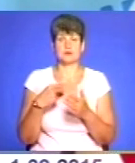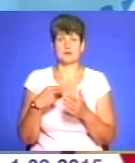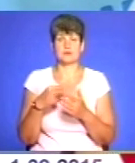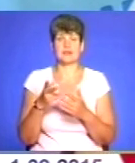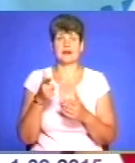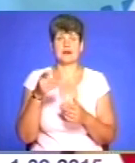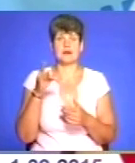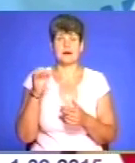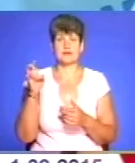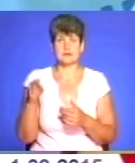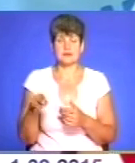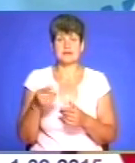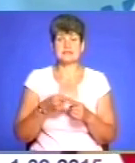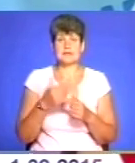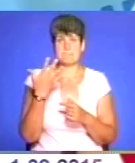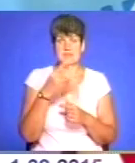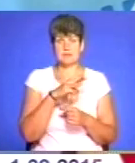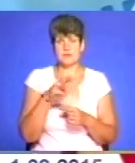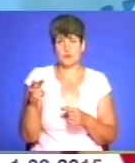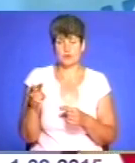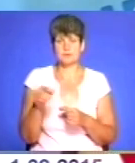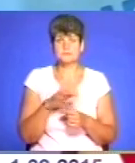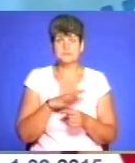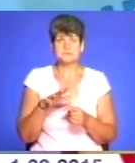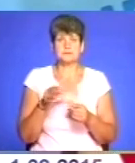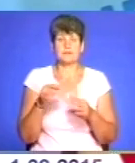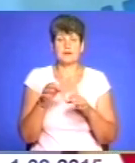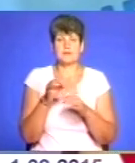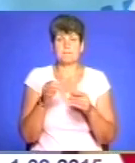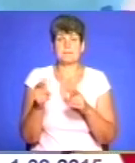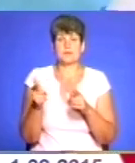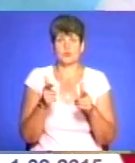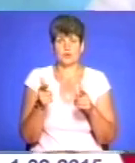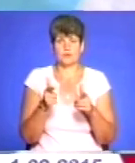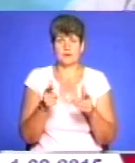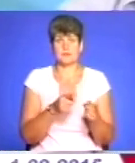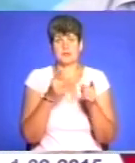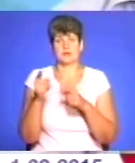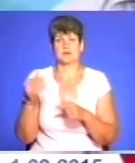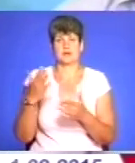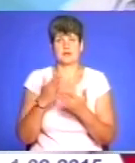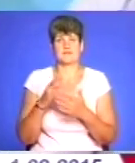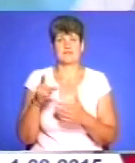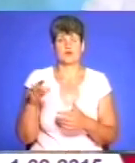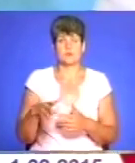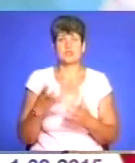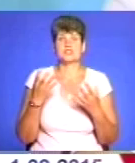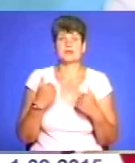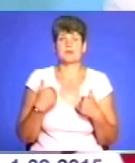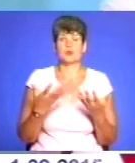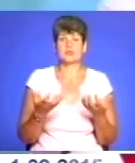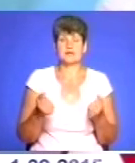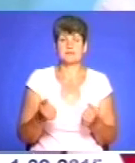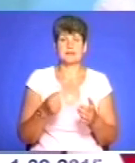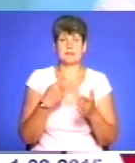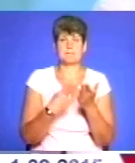гранту. 5 мільйонів – це саме на те, щоб відійти від схеми підготовки гарячої води, яка сьогодні є, і перейти за та, яка є в Європі. І ще ми отримали зараз